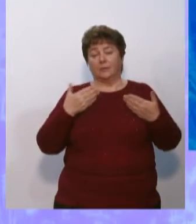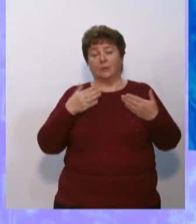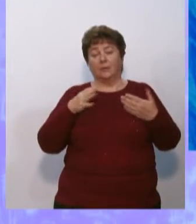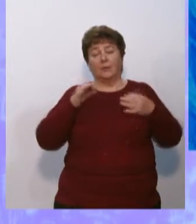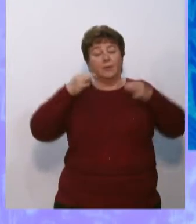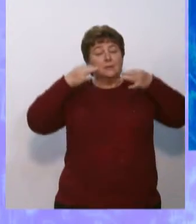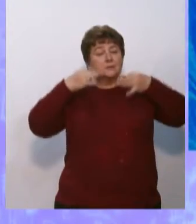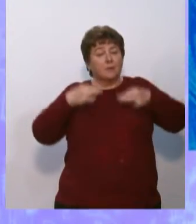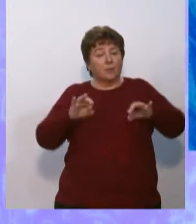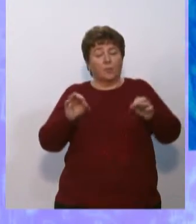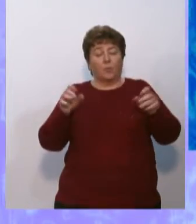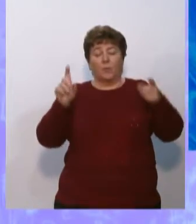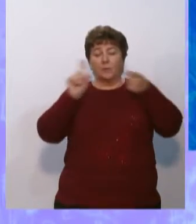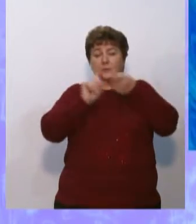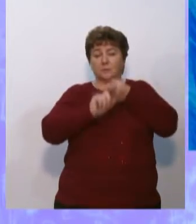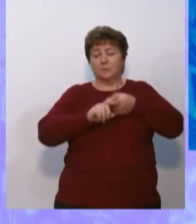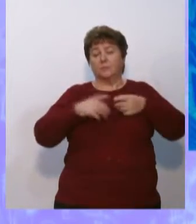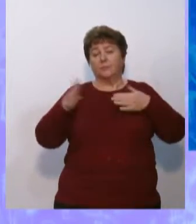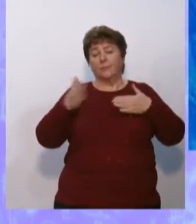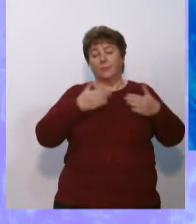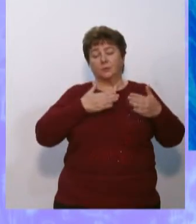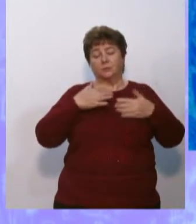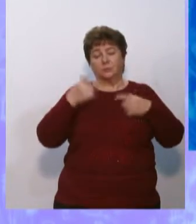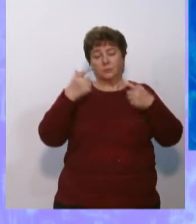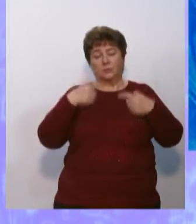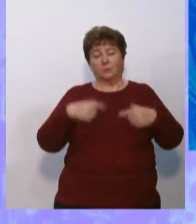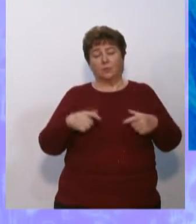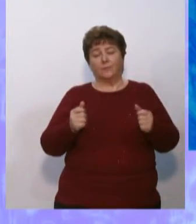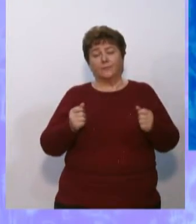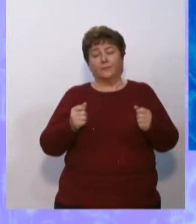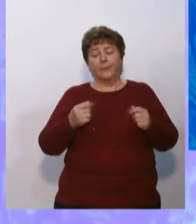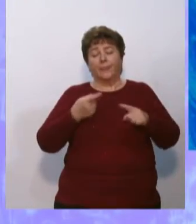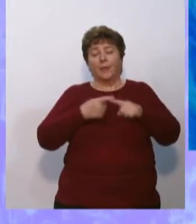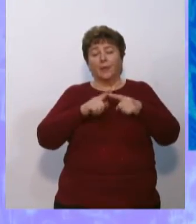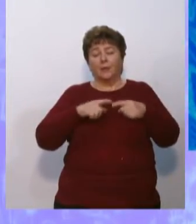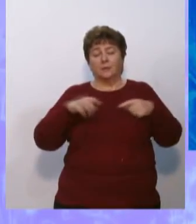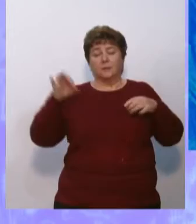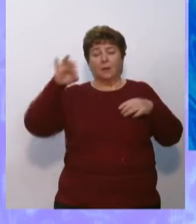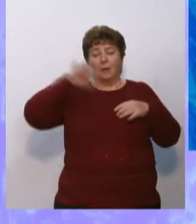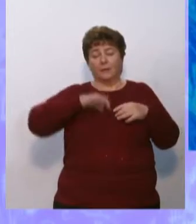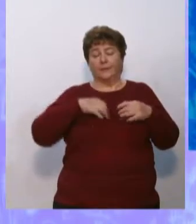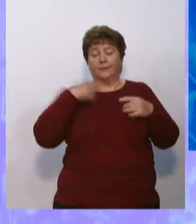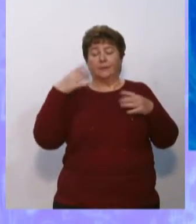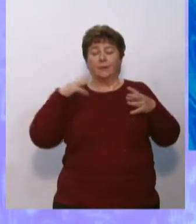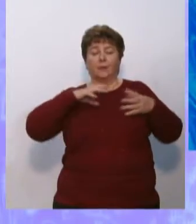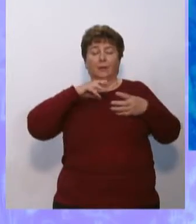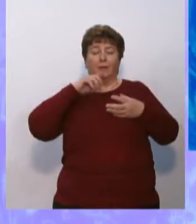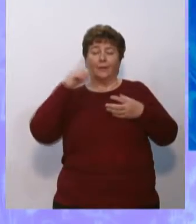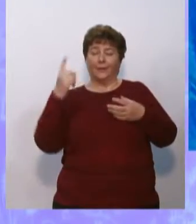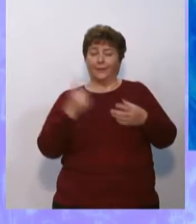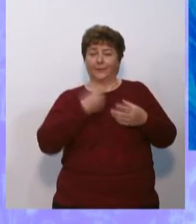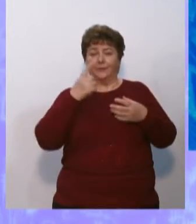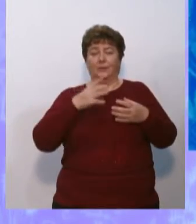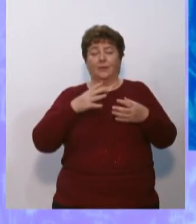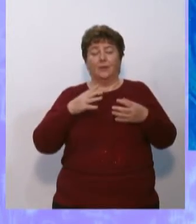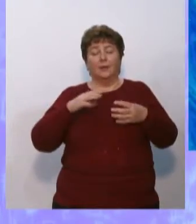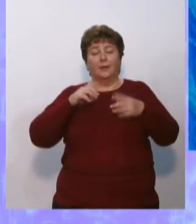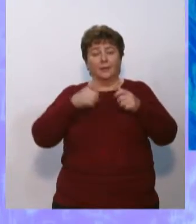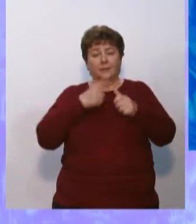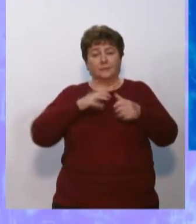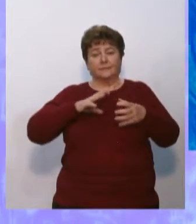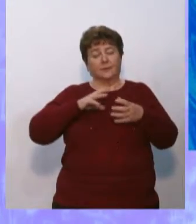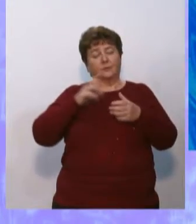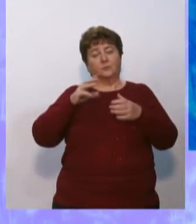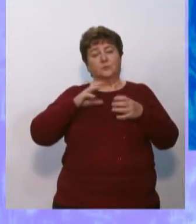свободно сообщаются между собой. Эти океаны едины и называются мировым.